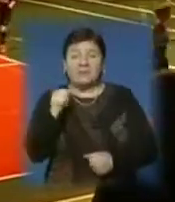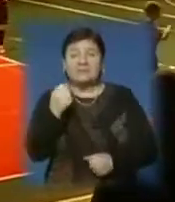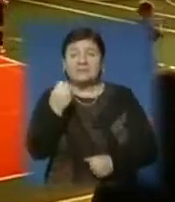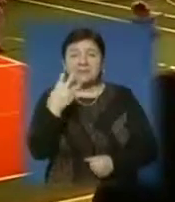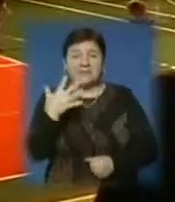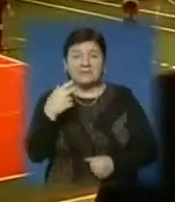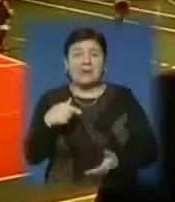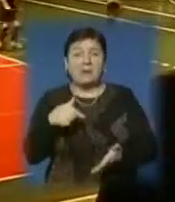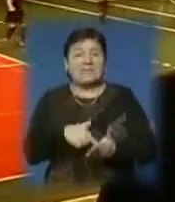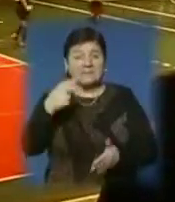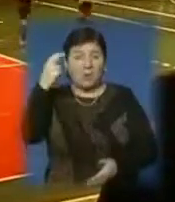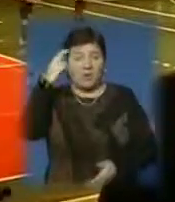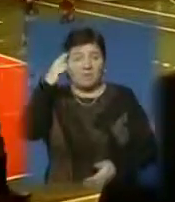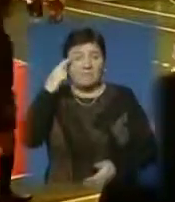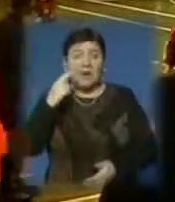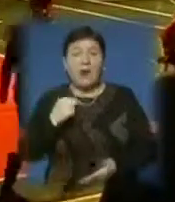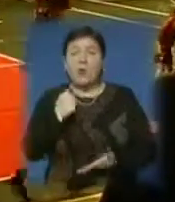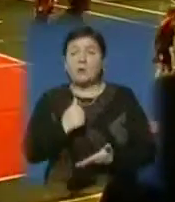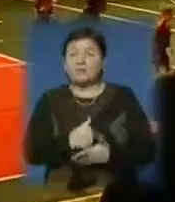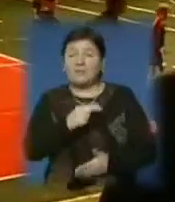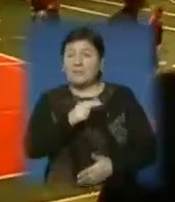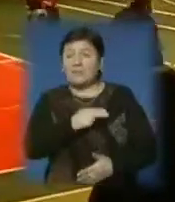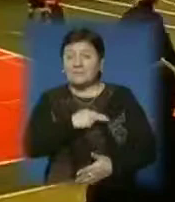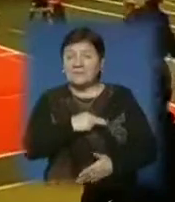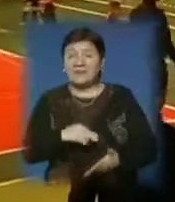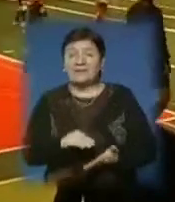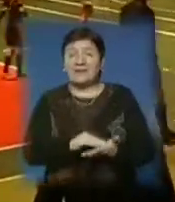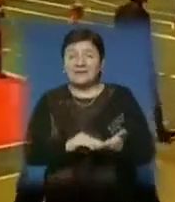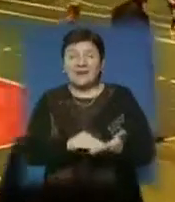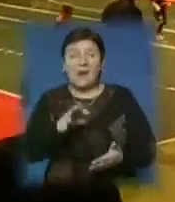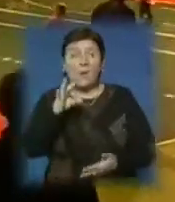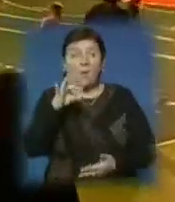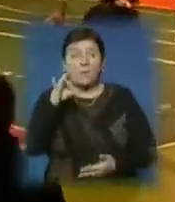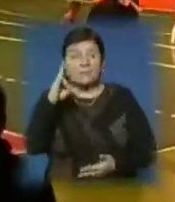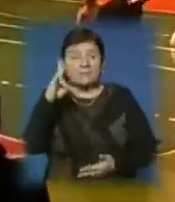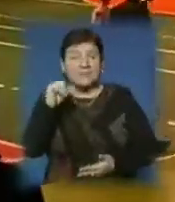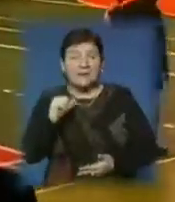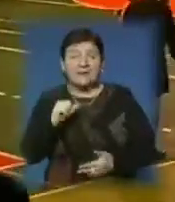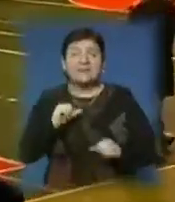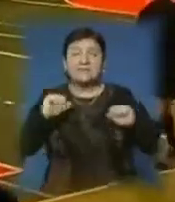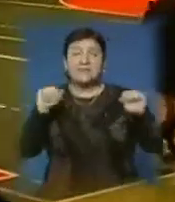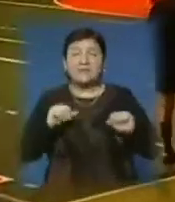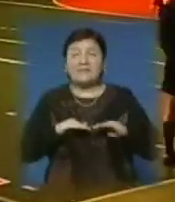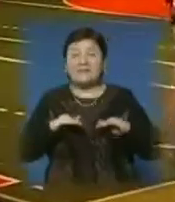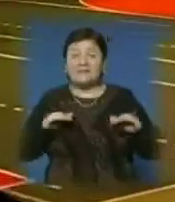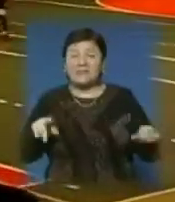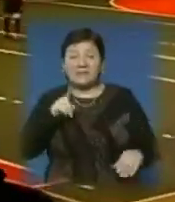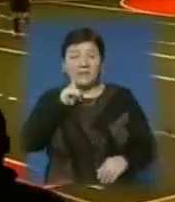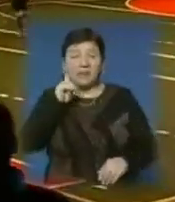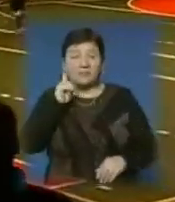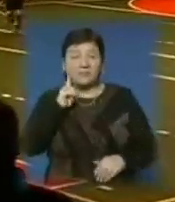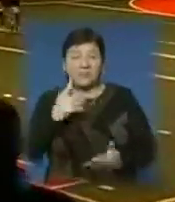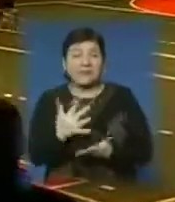з міста Київ. Головний же приз добули вихованці тренера Василя Уороса – спортивно-дитяча юнацька школа Олімпійського